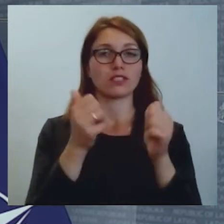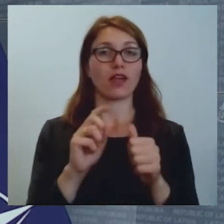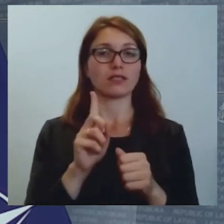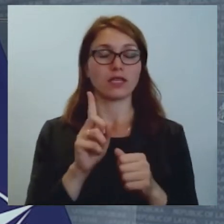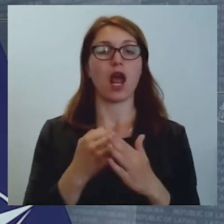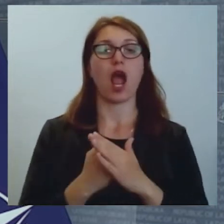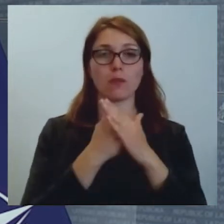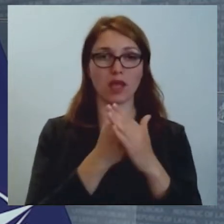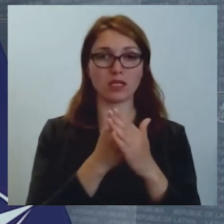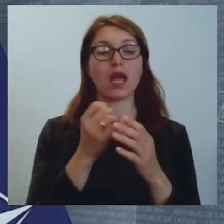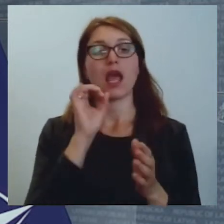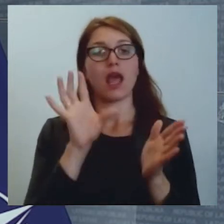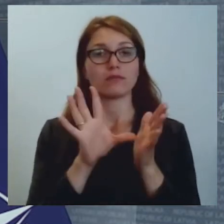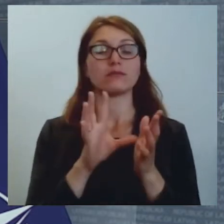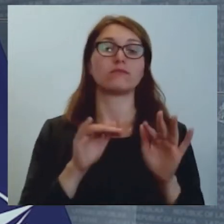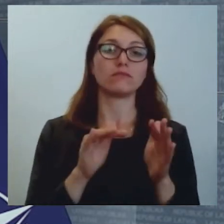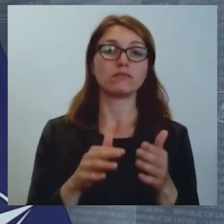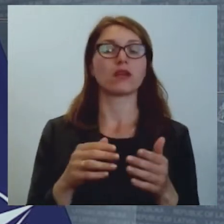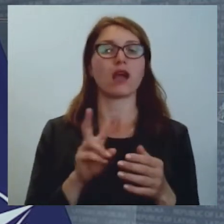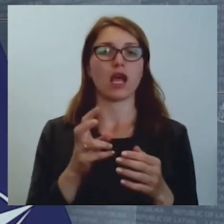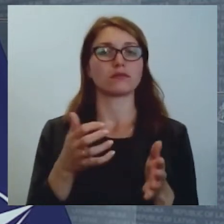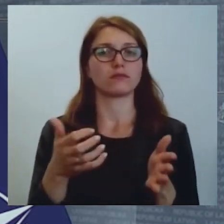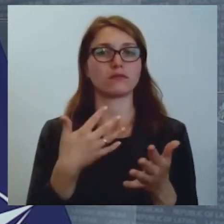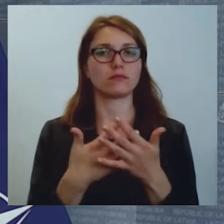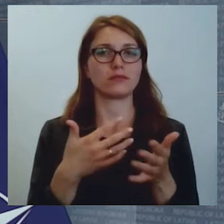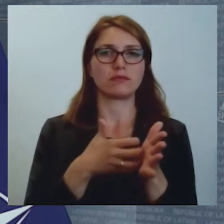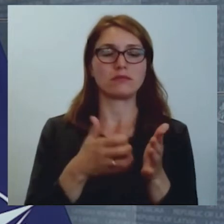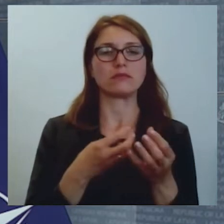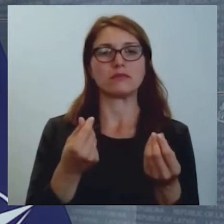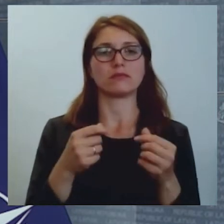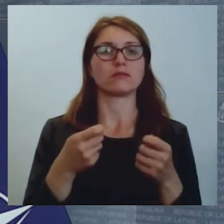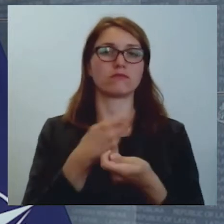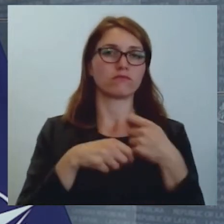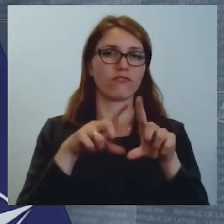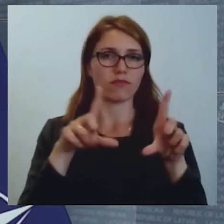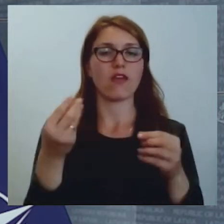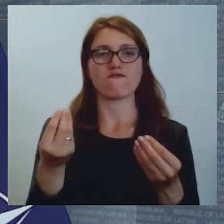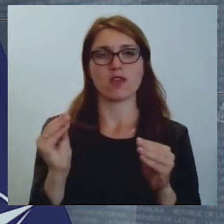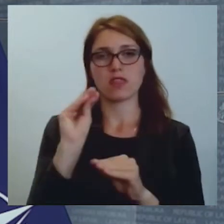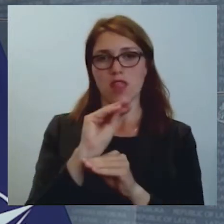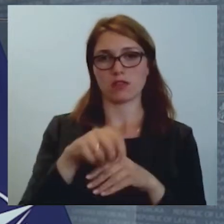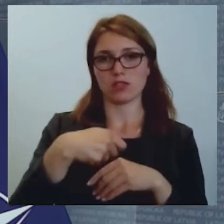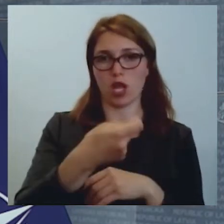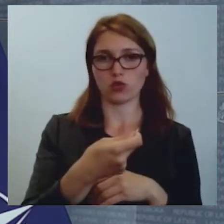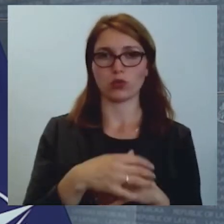energo intensīvu uzņēmumu finansēšanu. Protams, ja